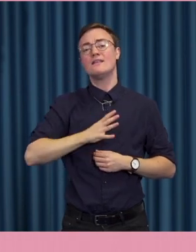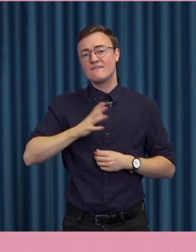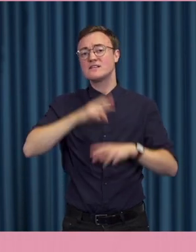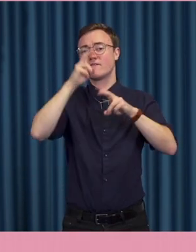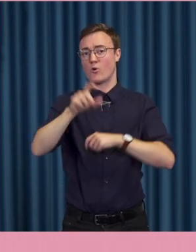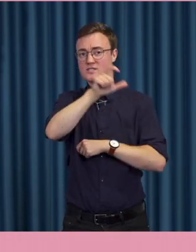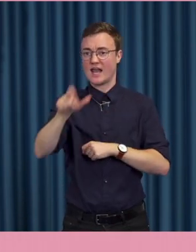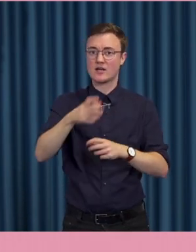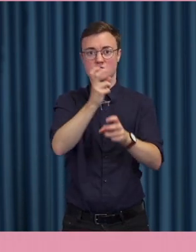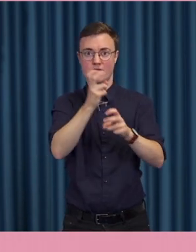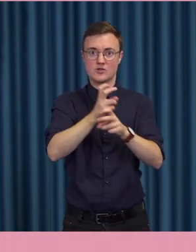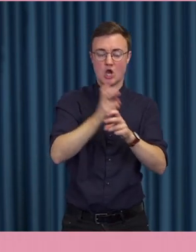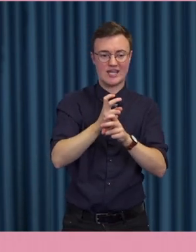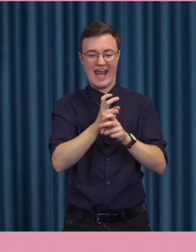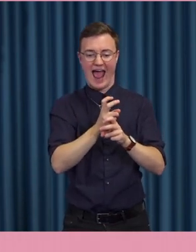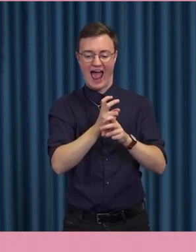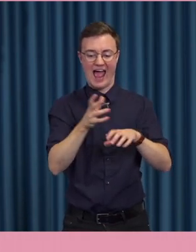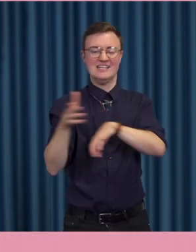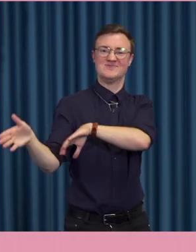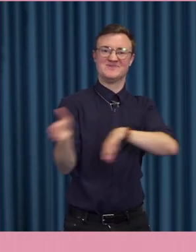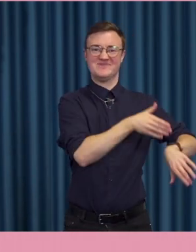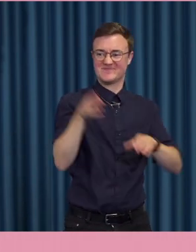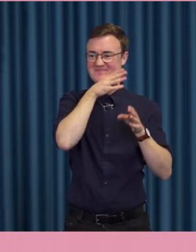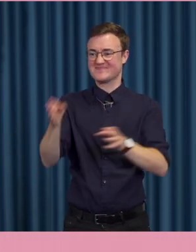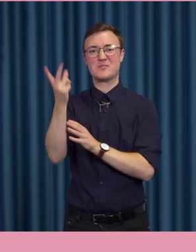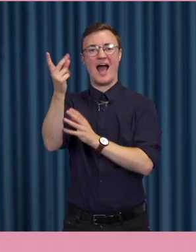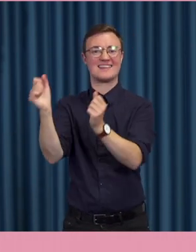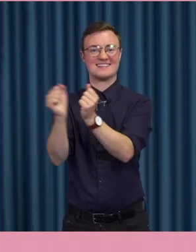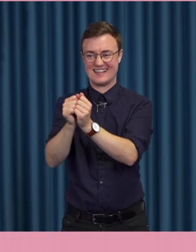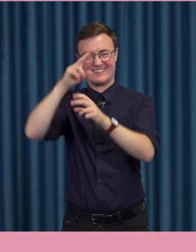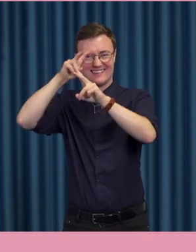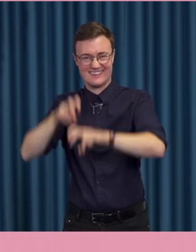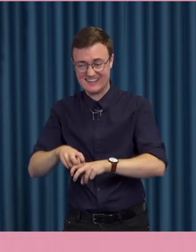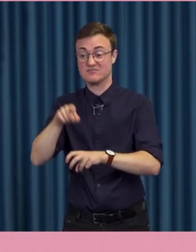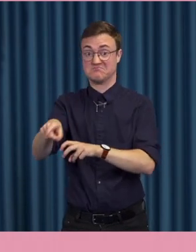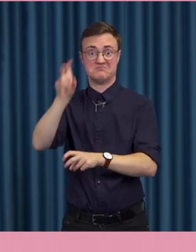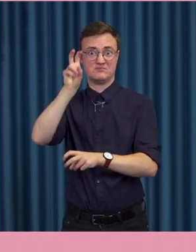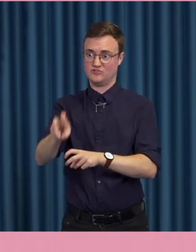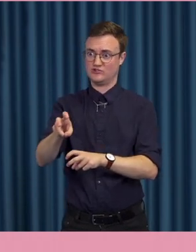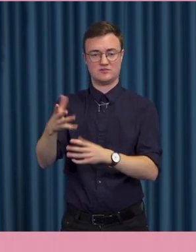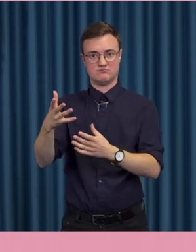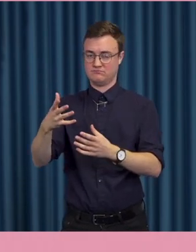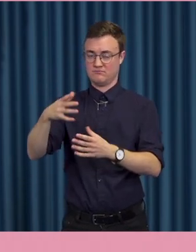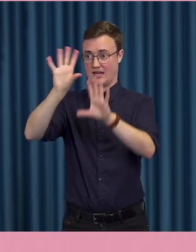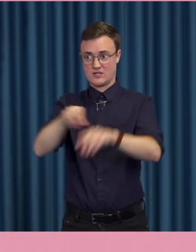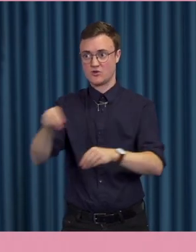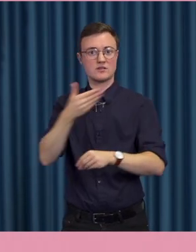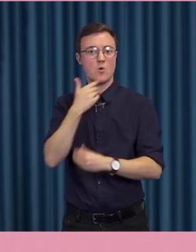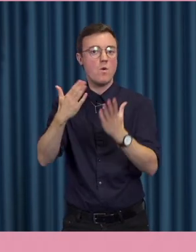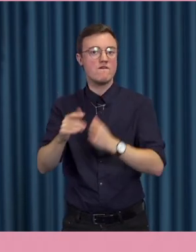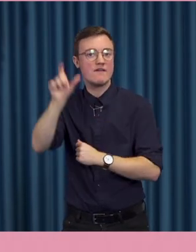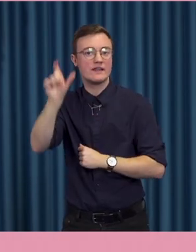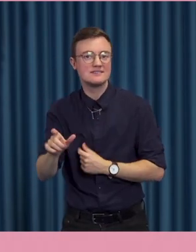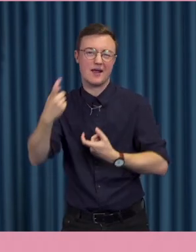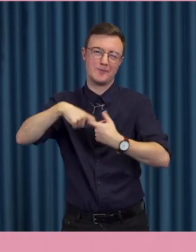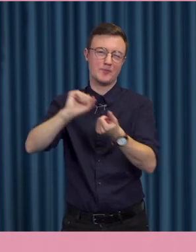för att komma runt den här hönan och ägget problematiken uppvisar istället nedslående resultat när det gäller den traditionellt viktigaste formen av politiskt